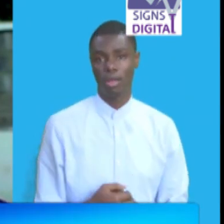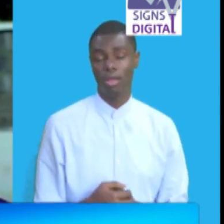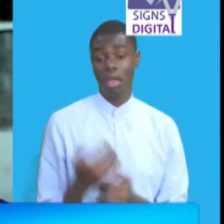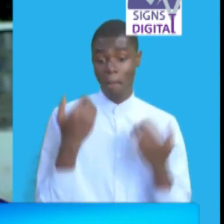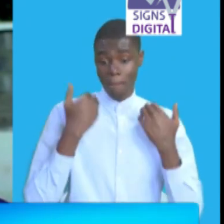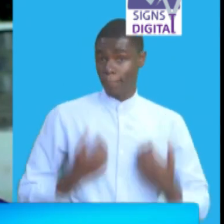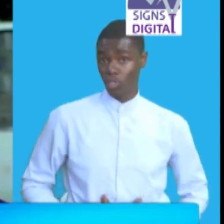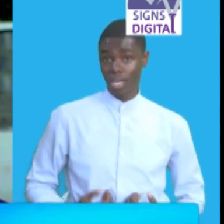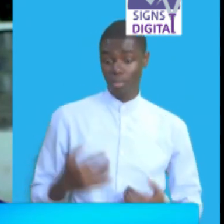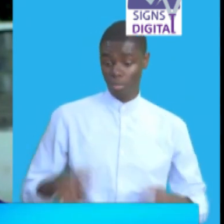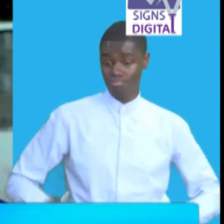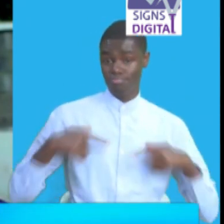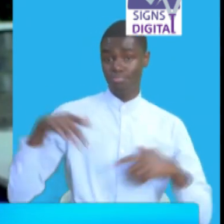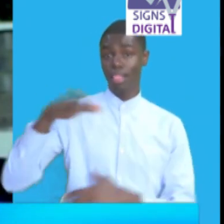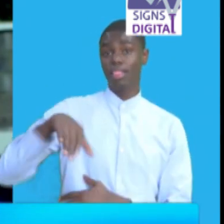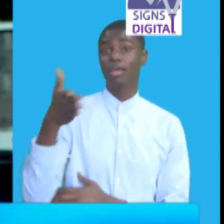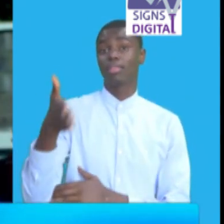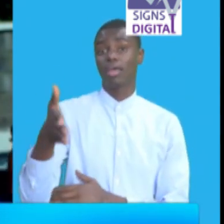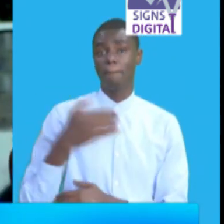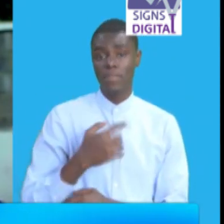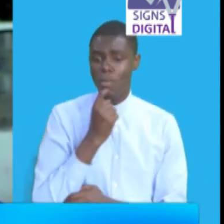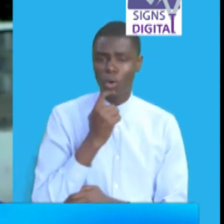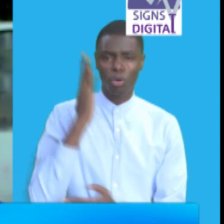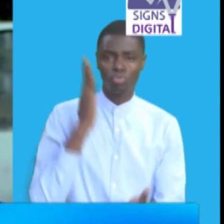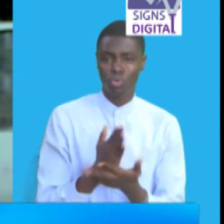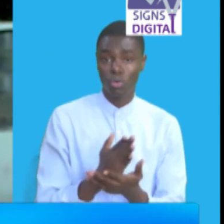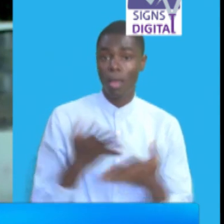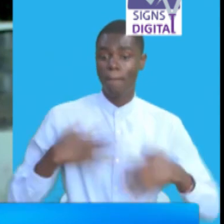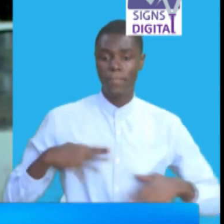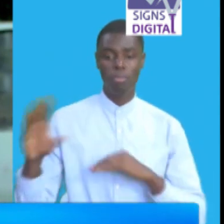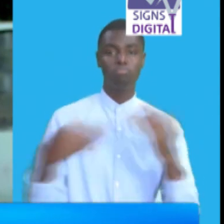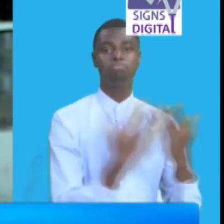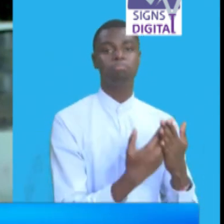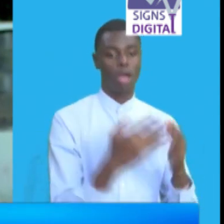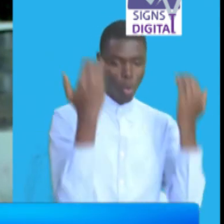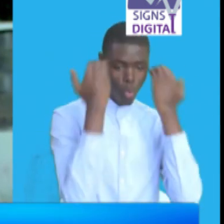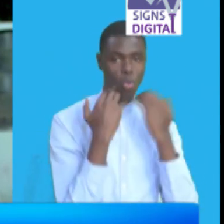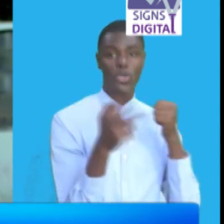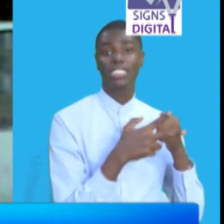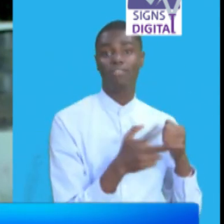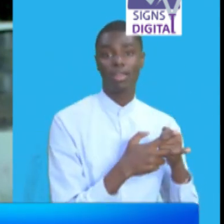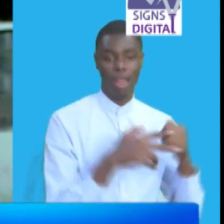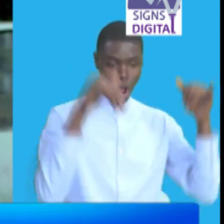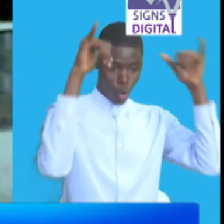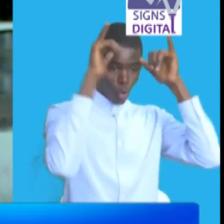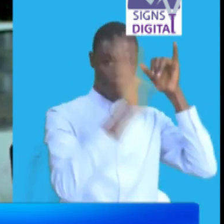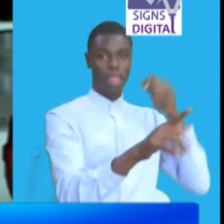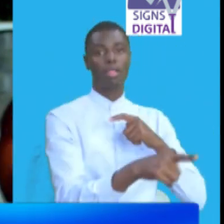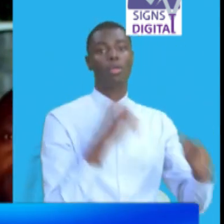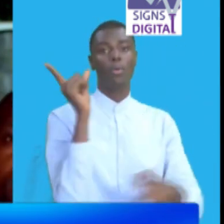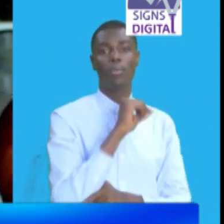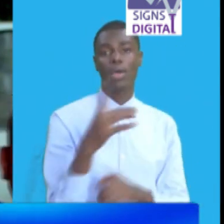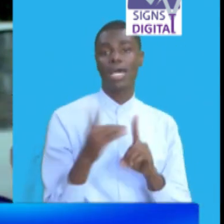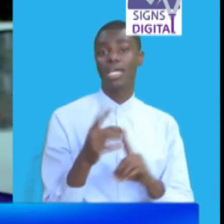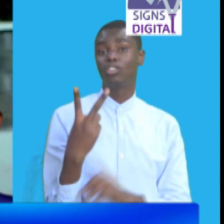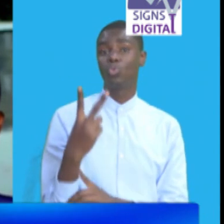mimi najua mimi ni mkaji ya ya ya ya huko mini pokoto kwamba wale walipalegu kutini saba hmmm ngombe yao ndio iliwawa tarambili